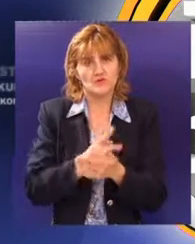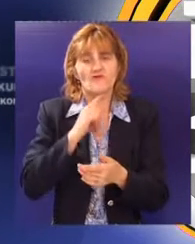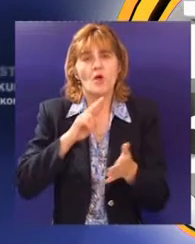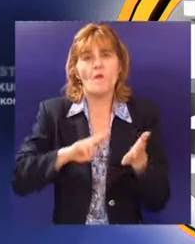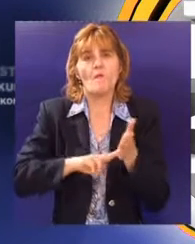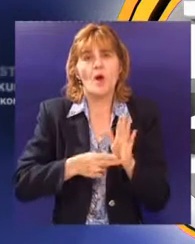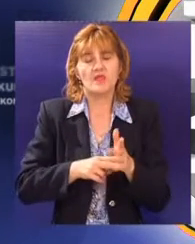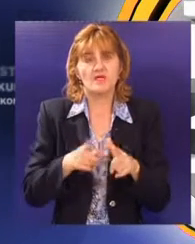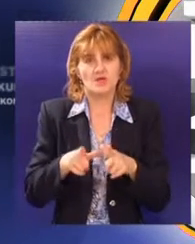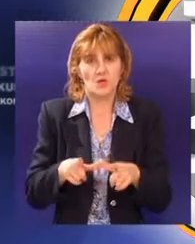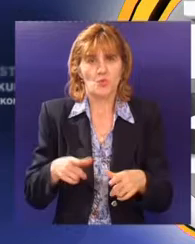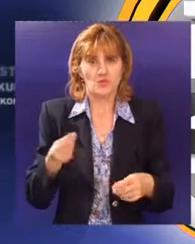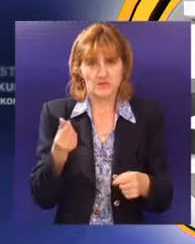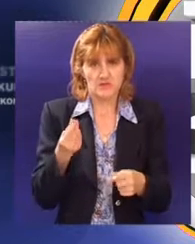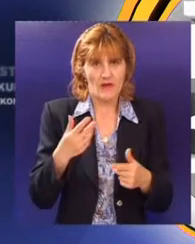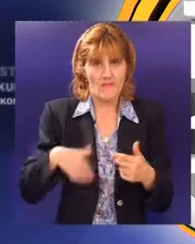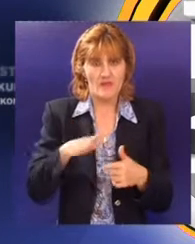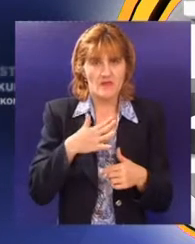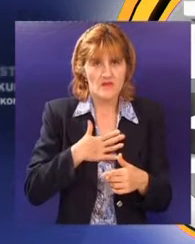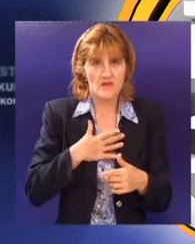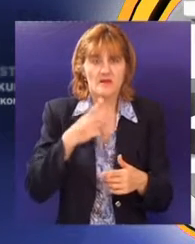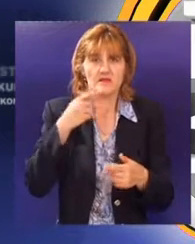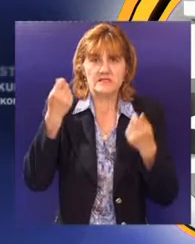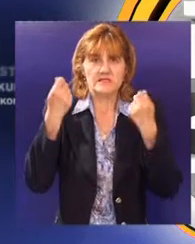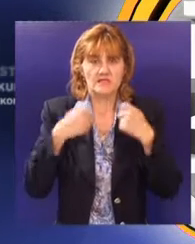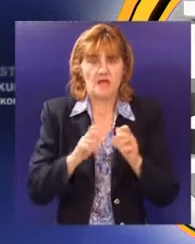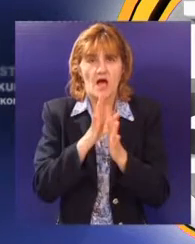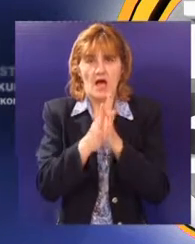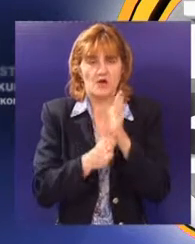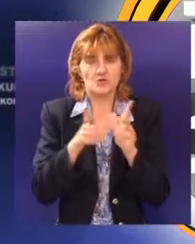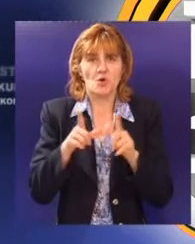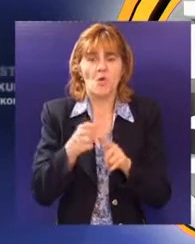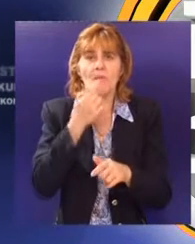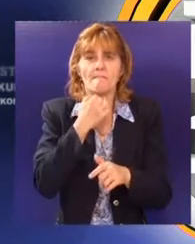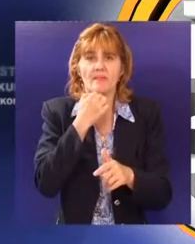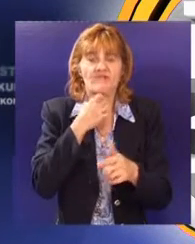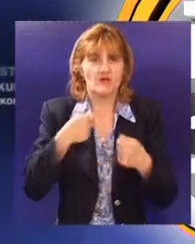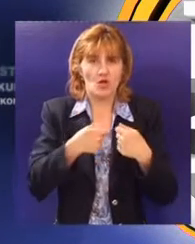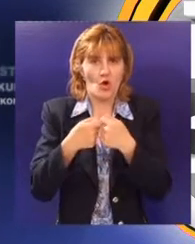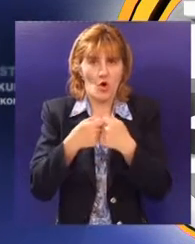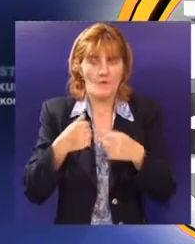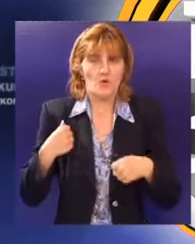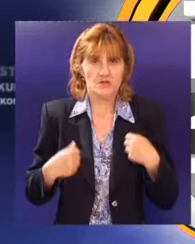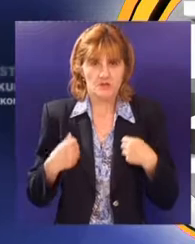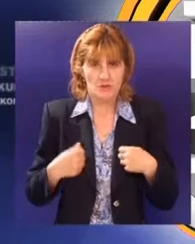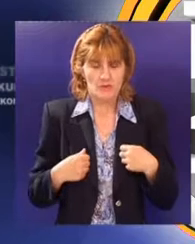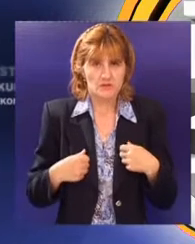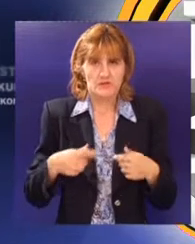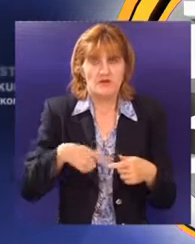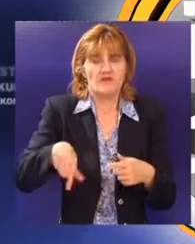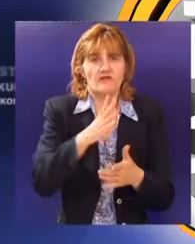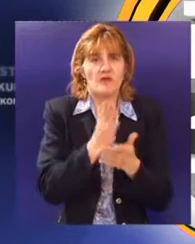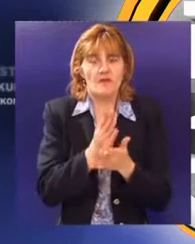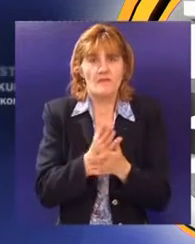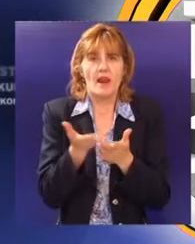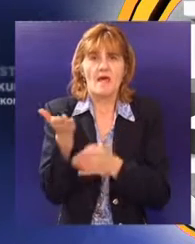odluka u zemlji zaključak je predstavljanja energetskog bilansa Vojvodine u regionalnoj privrednoj komori Subotica. Pred okupljenim privrednicima